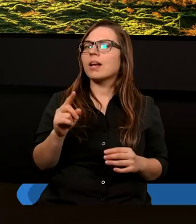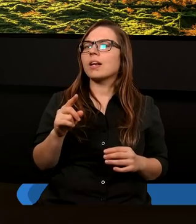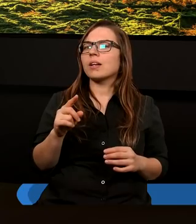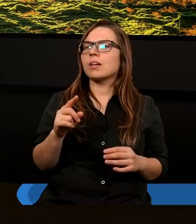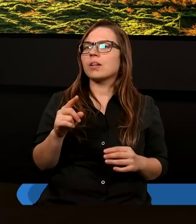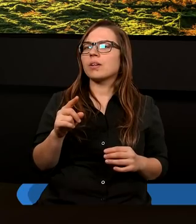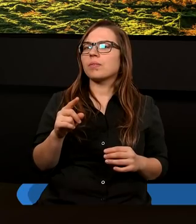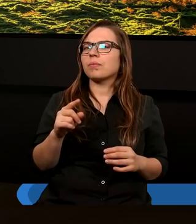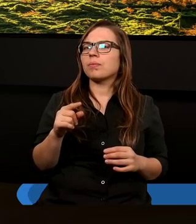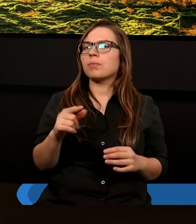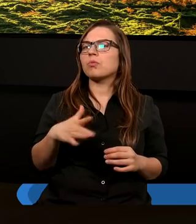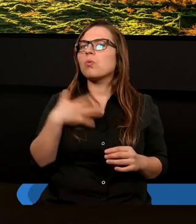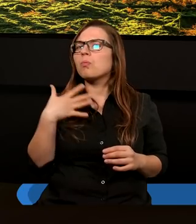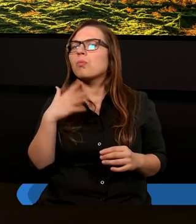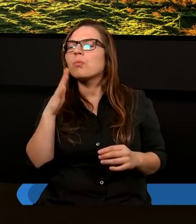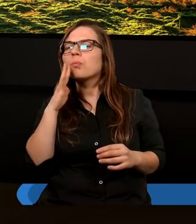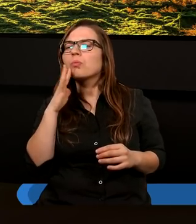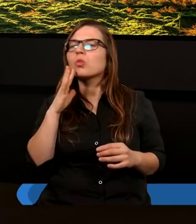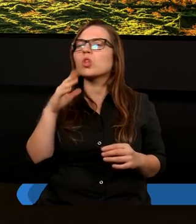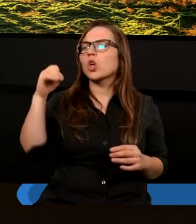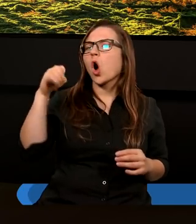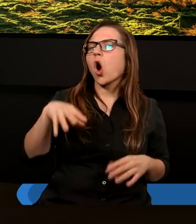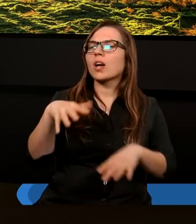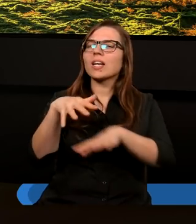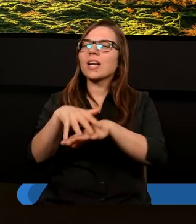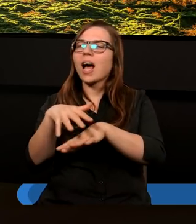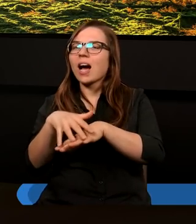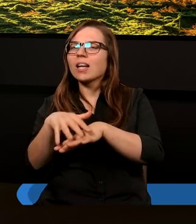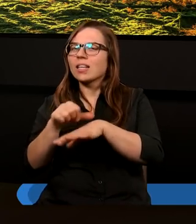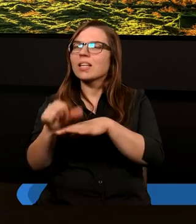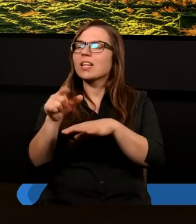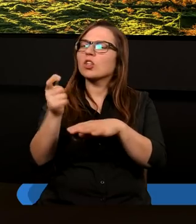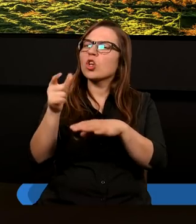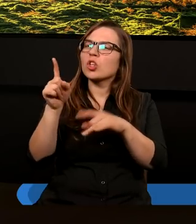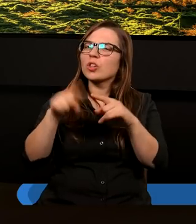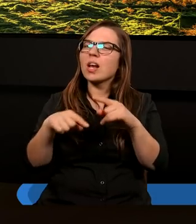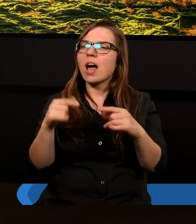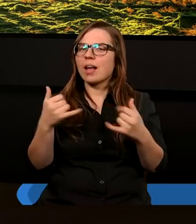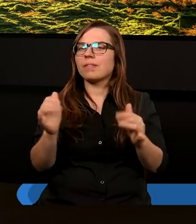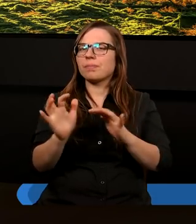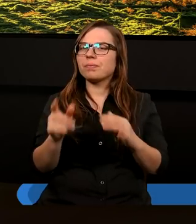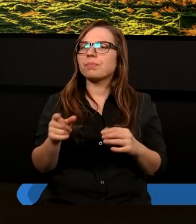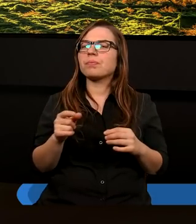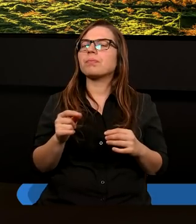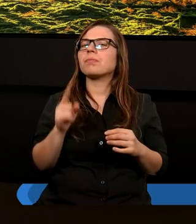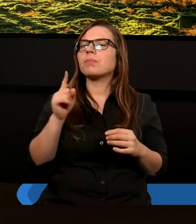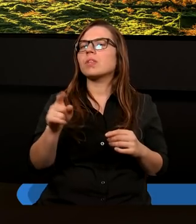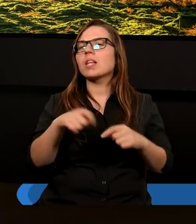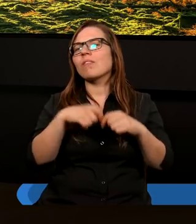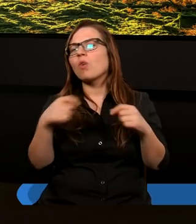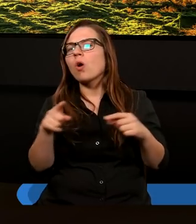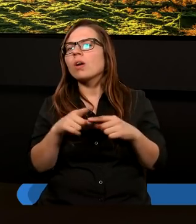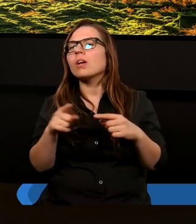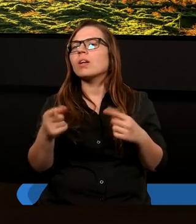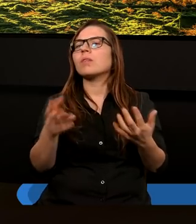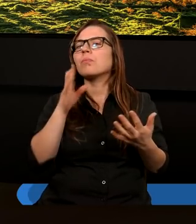ktoś poczuł się gorzej traktowany, a ma to też niestety jakiś tam pośredni związek także